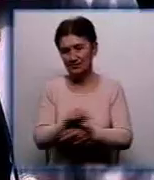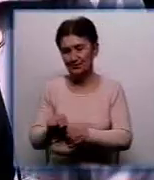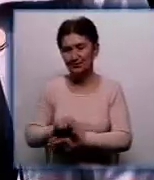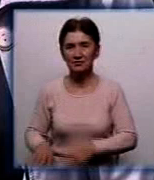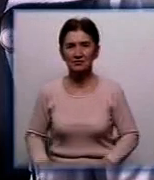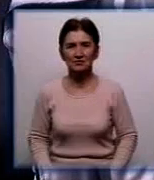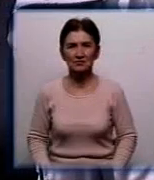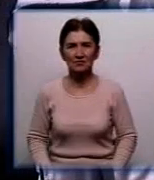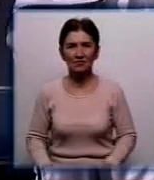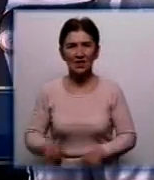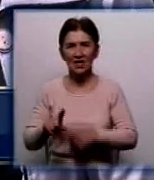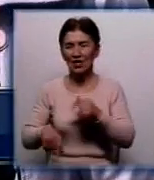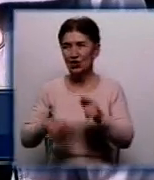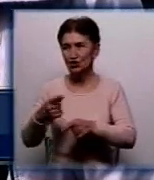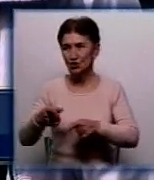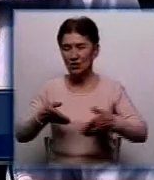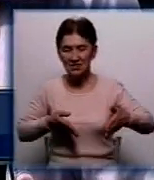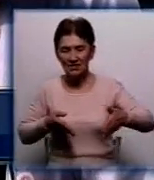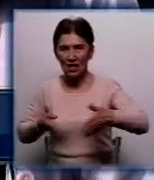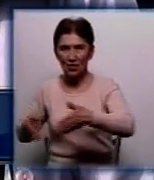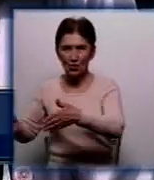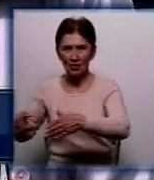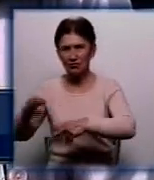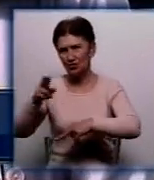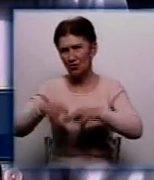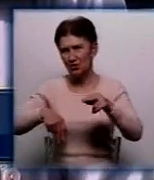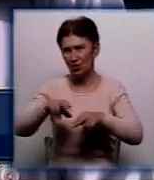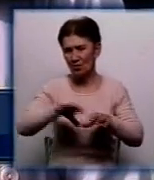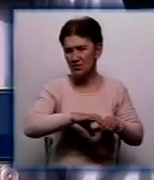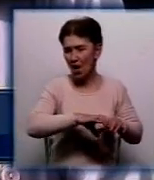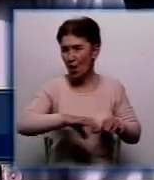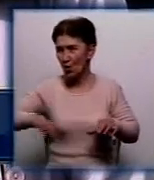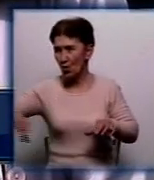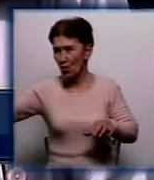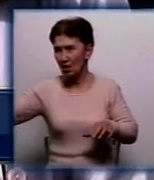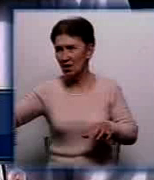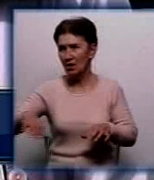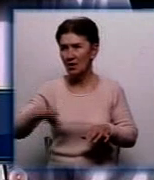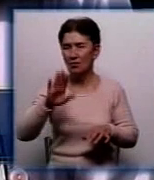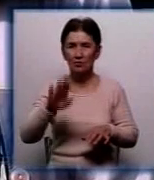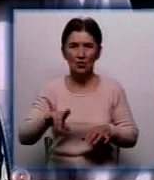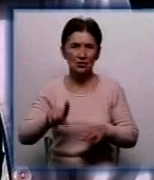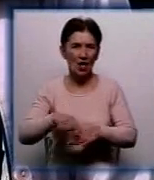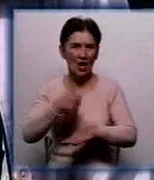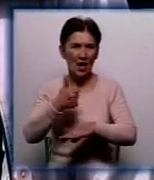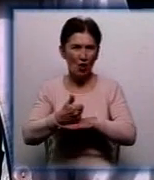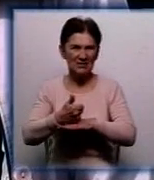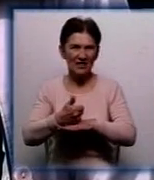Через дорогу буде проложено кожух більшого діаметру, потім прокладено в нього основний трубопровід.